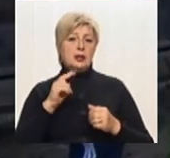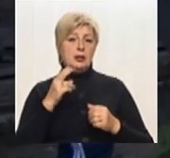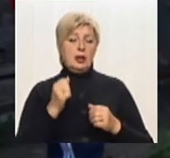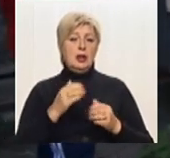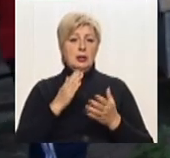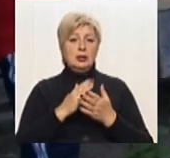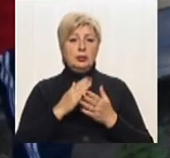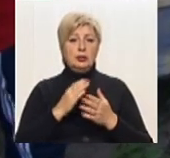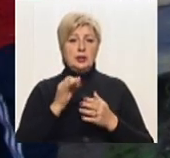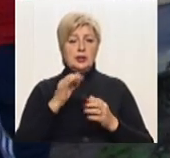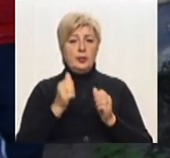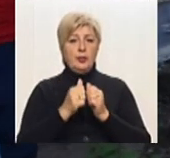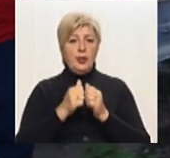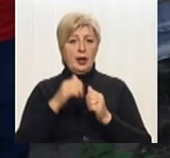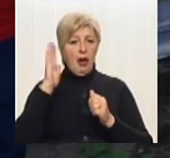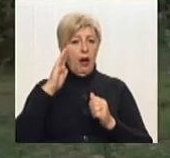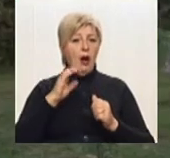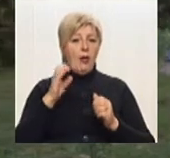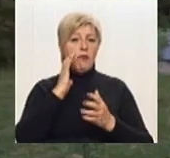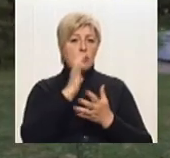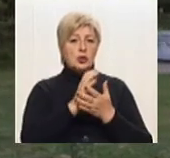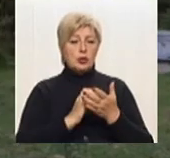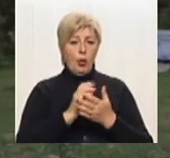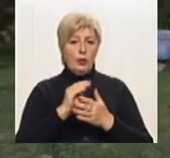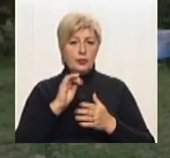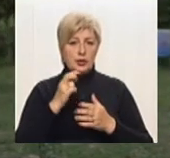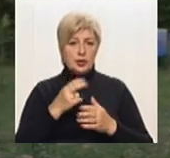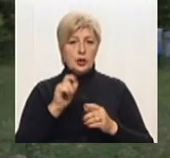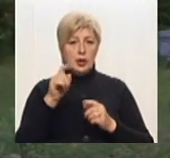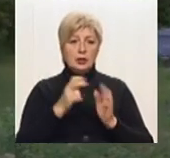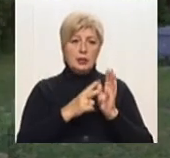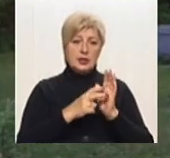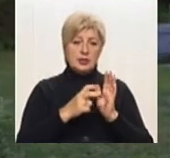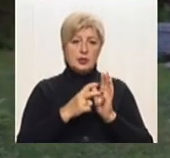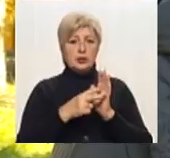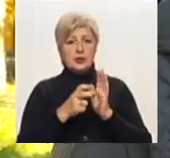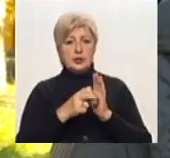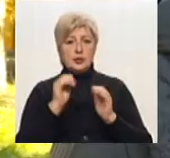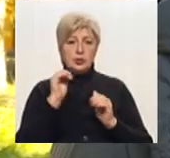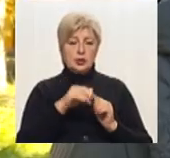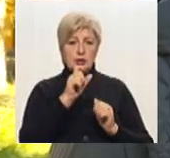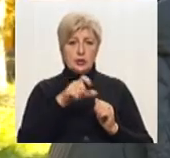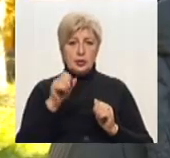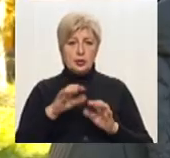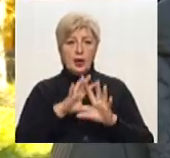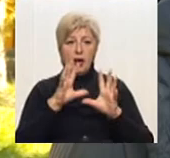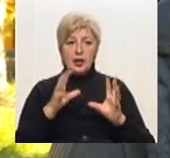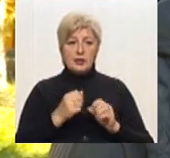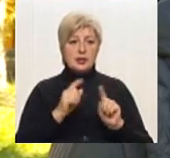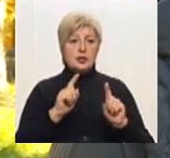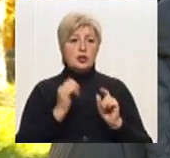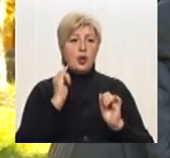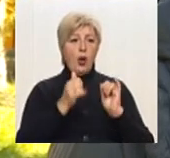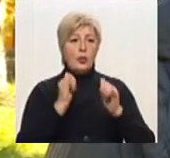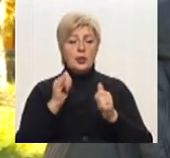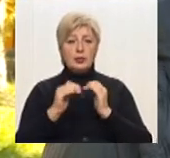водосхолища. Це водосхолище живить половину міста з населенням 700-800 тисяч людей. І все це, чим обробляють поля,